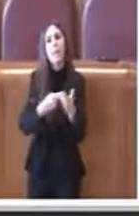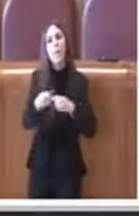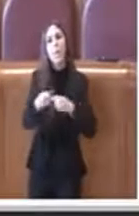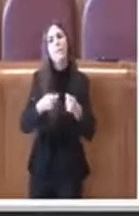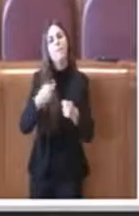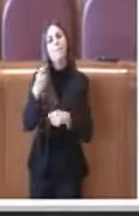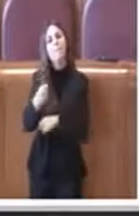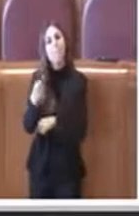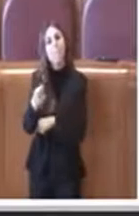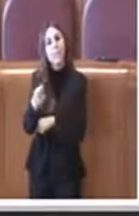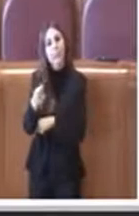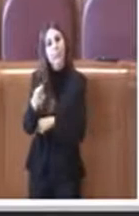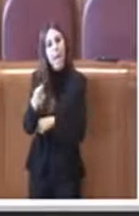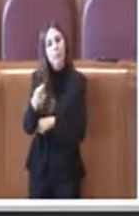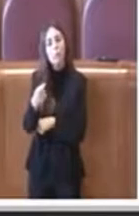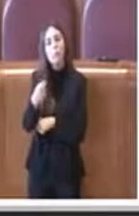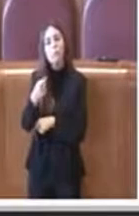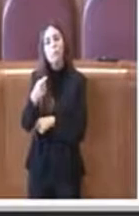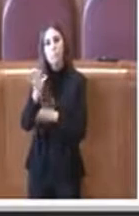finanziario del